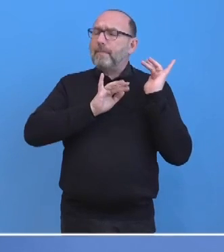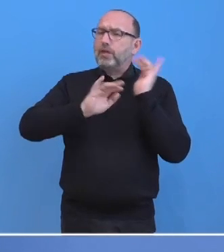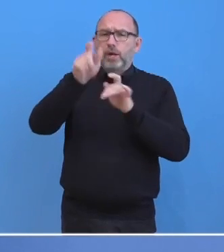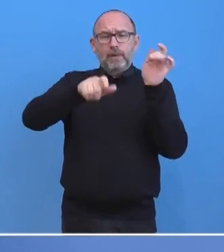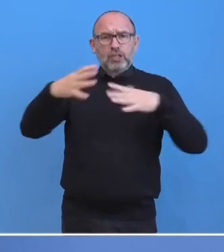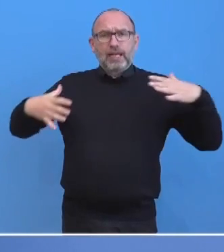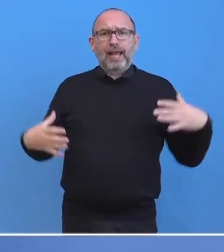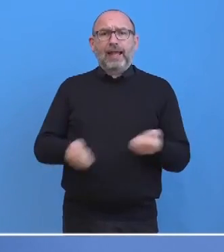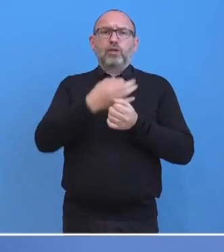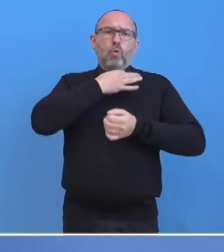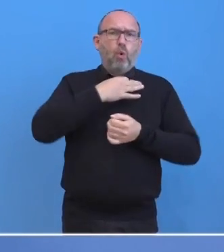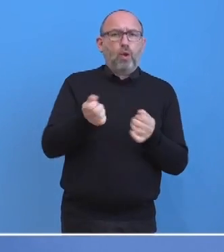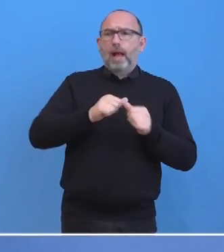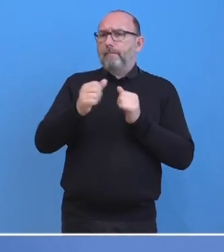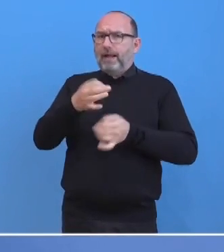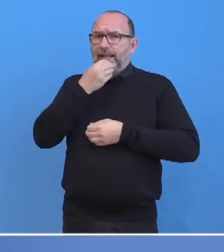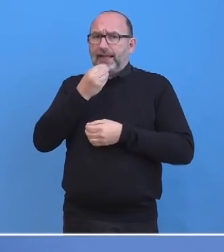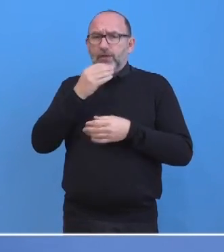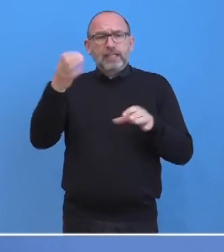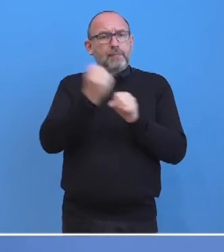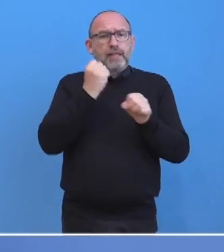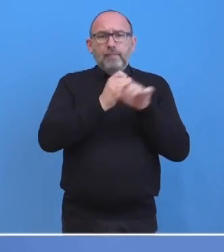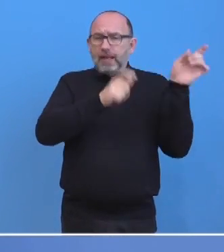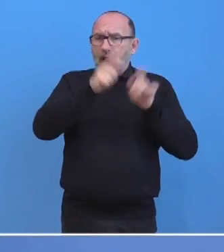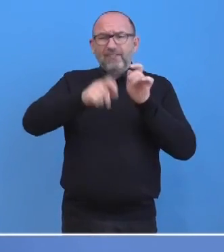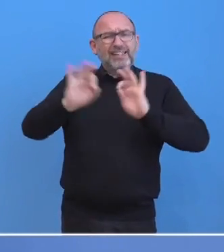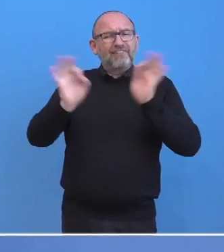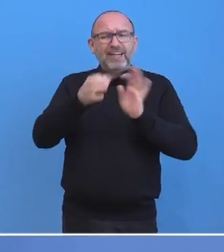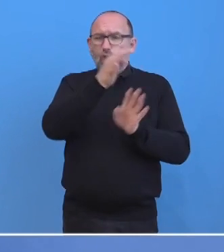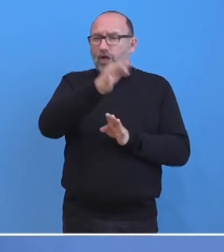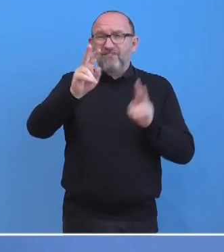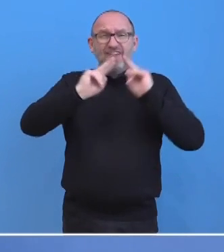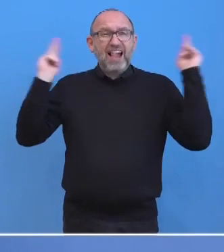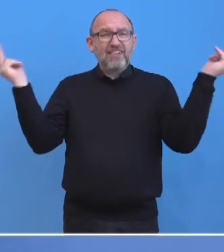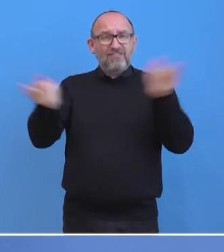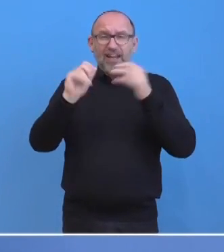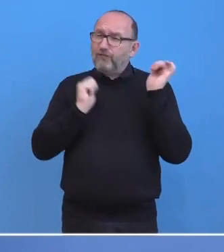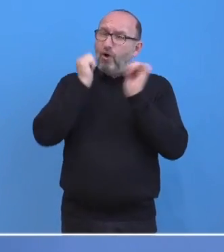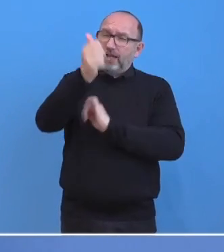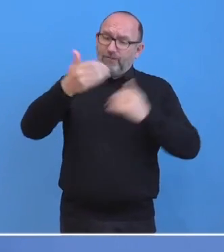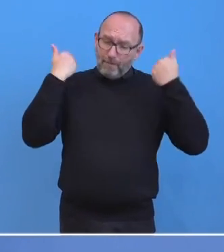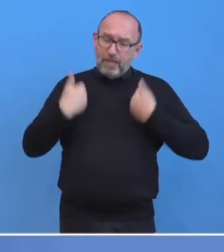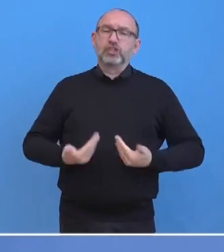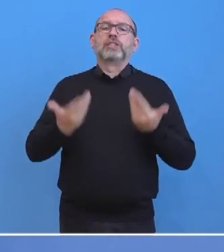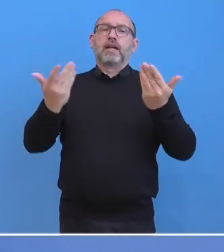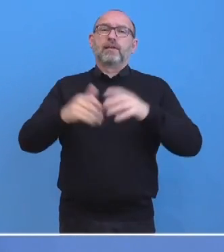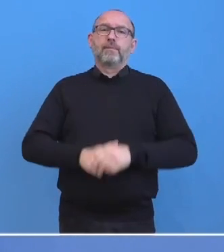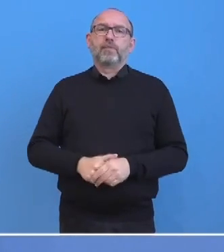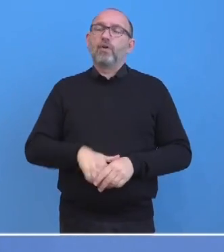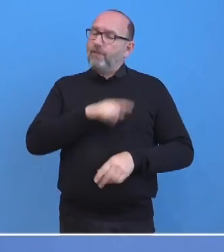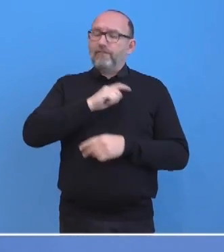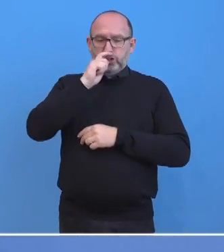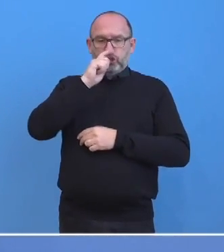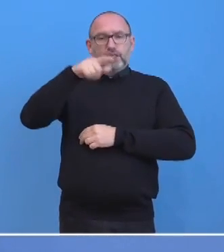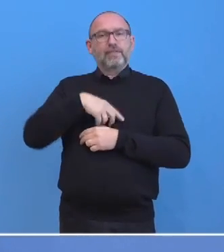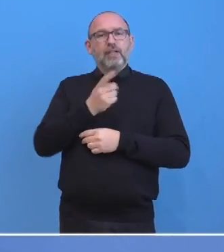Seine Mitarbeiterinnen und Mitarbeiter sind an den gefährlichsten Orten der Welt Vorkämpfer der Menschlichkeit. Und wir sind stolz, dass